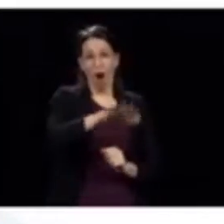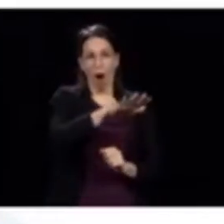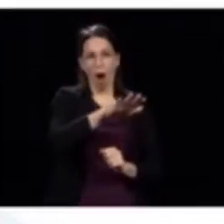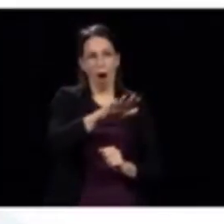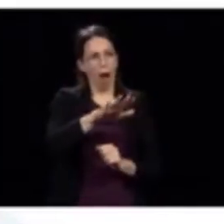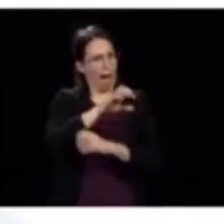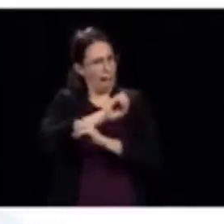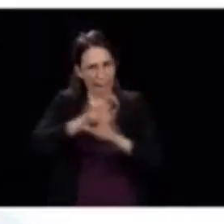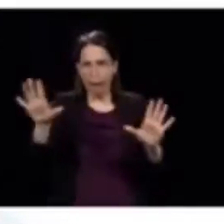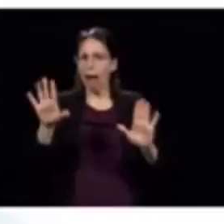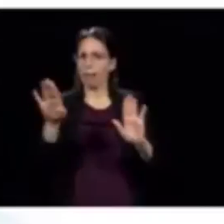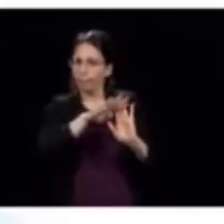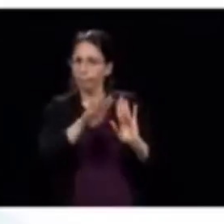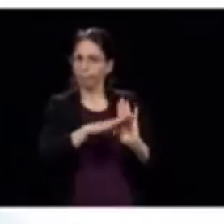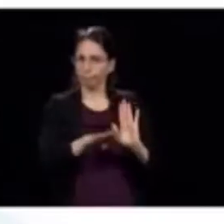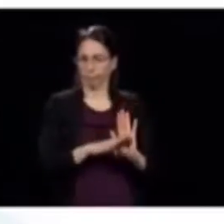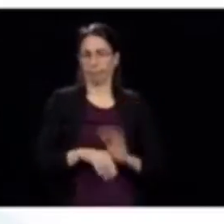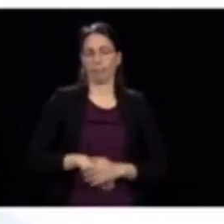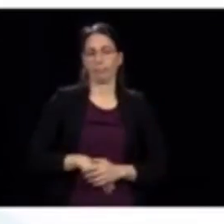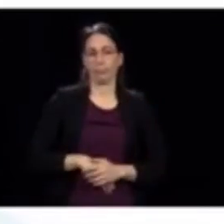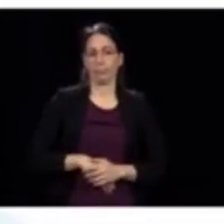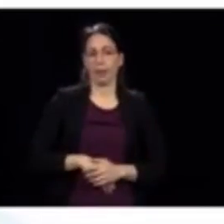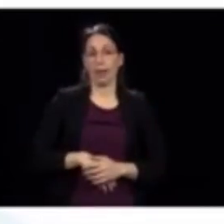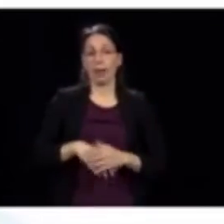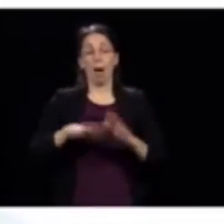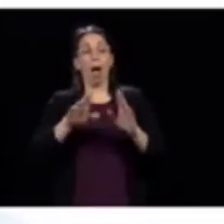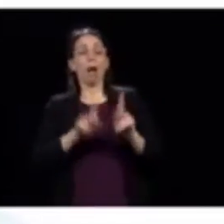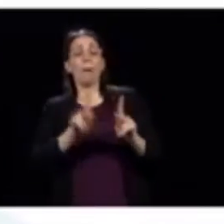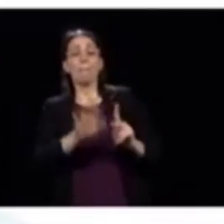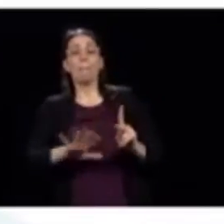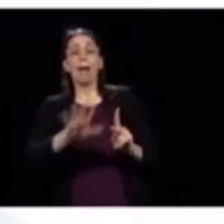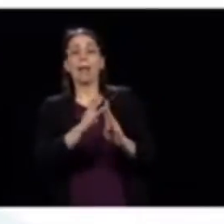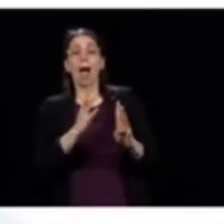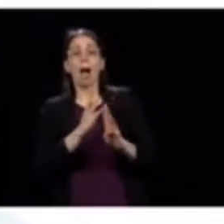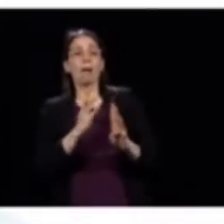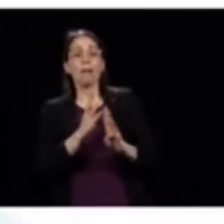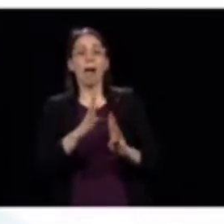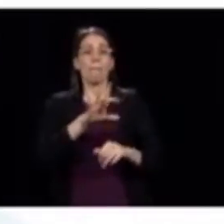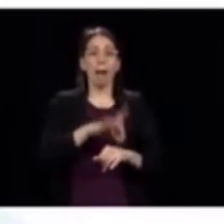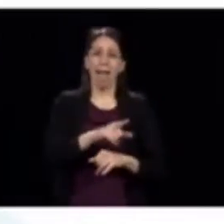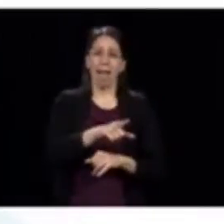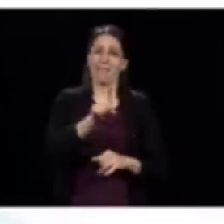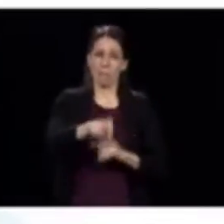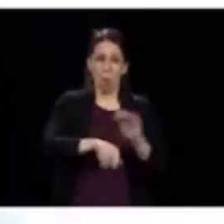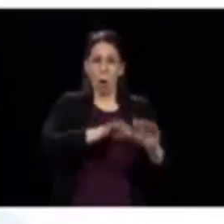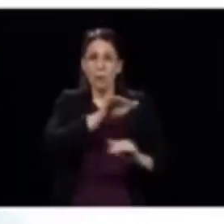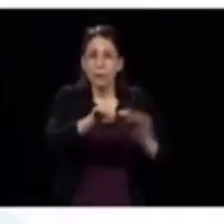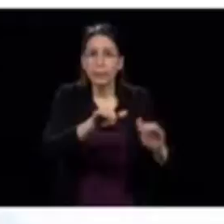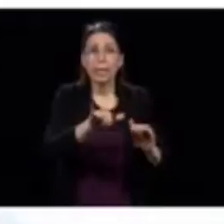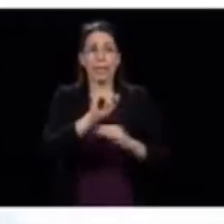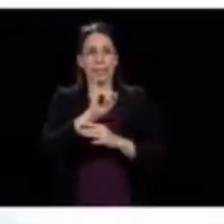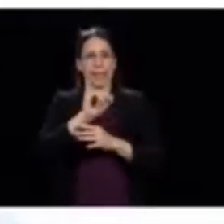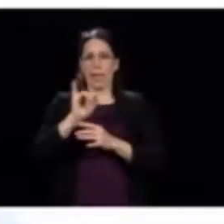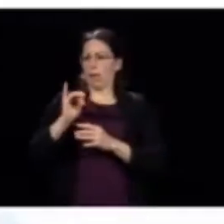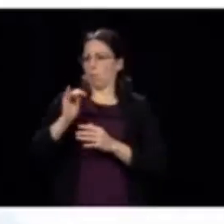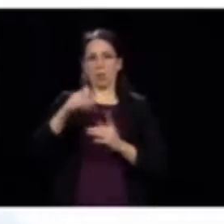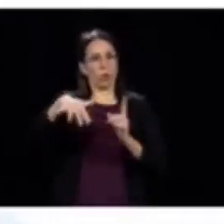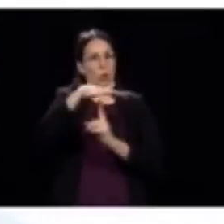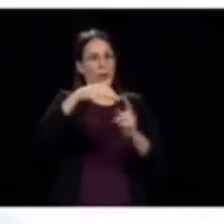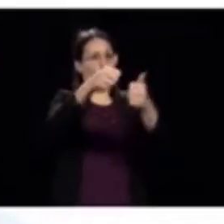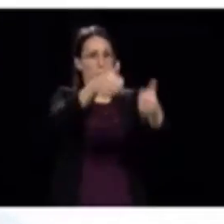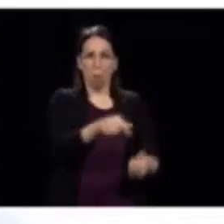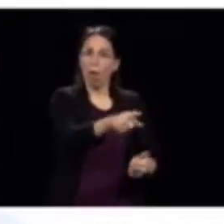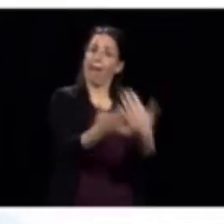blancs. Mais c'est dans la réalité qu'il faut rejoindre les patients. Il faut que les patients nous rejoignent également si la situation change.